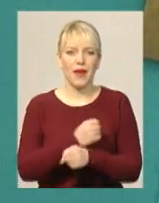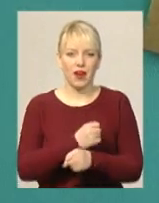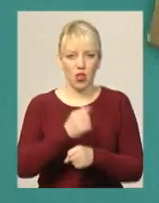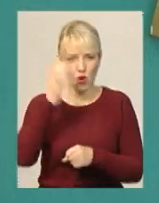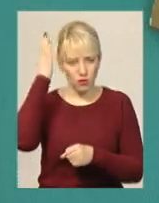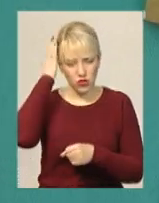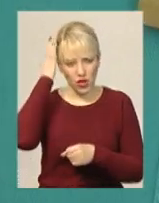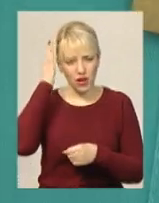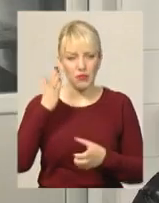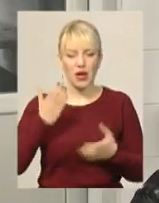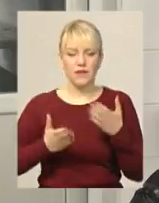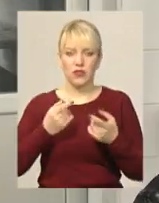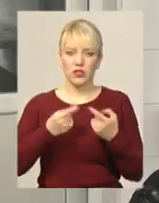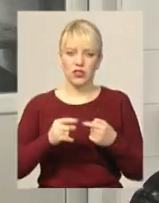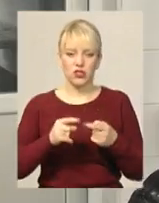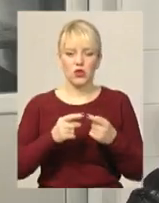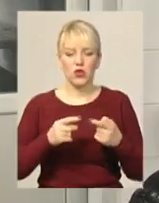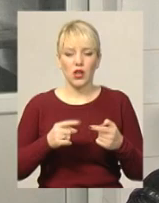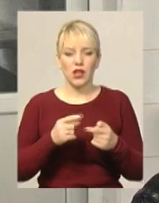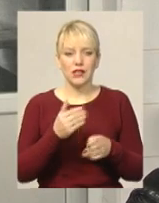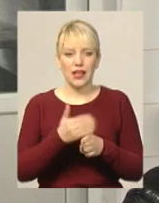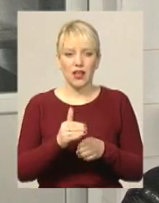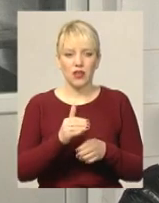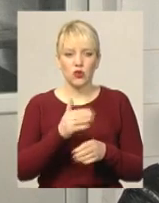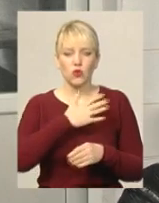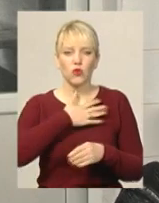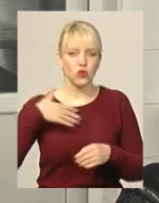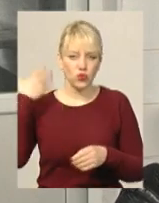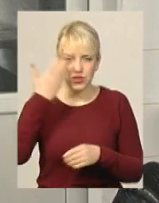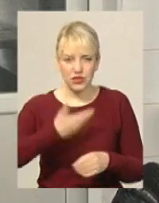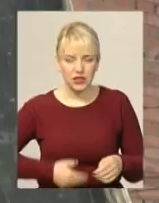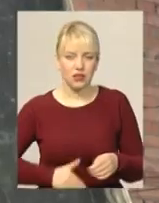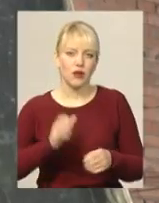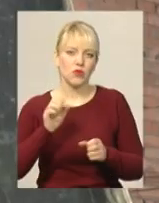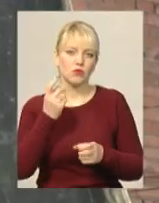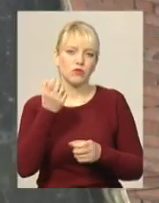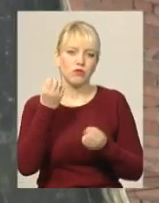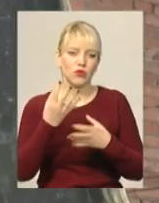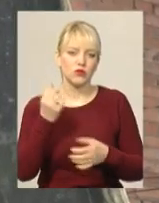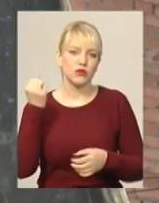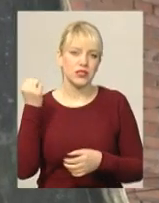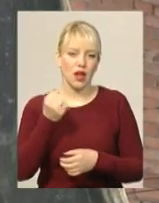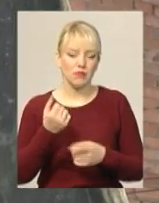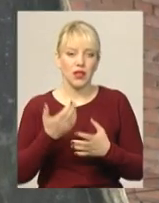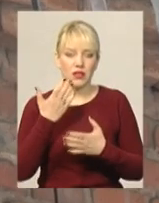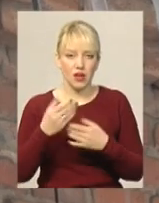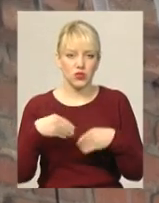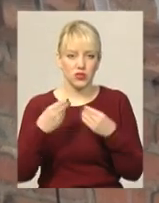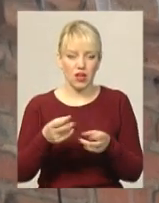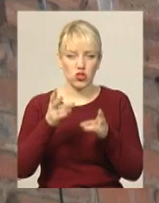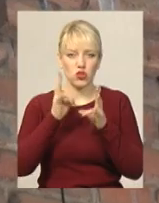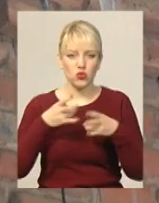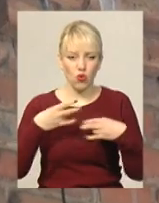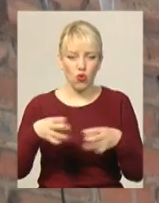на іншу ділянку тіла впасти, тільки може бути, в основному, забій Якщо Бурулька завдала шкоди здоров'ю,